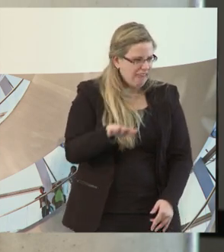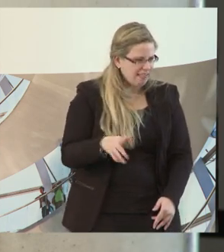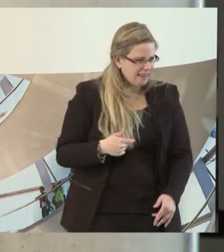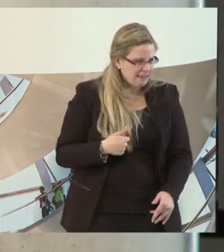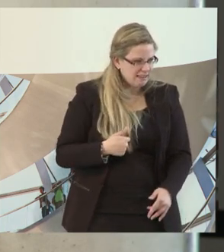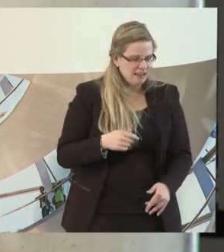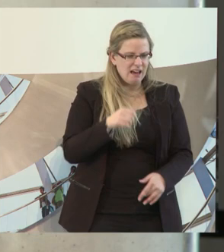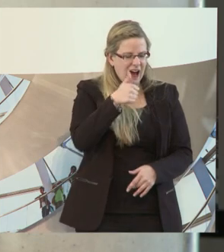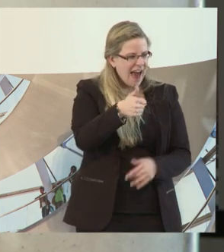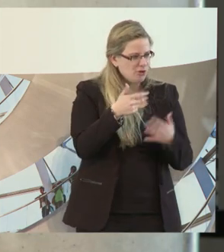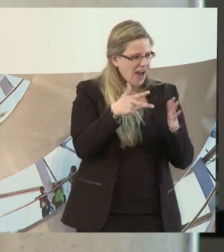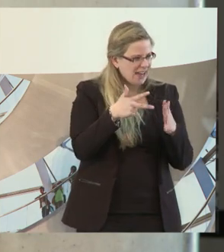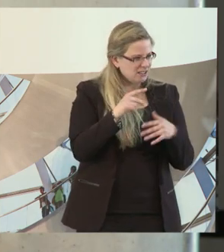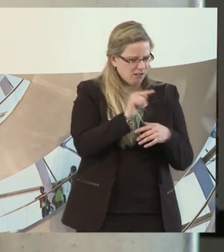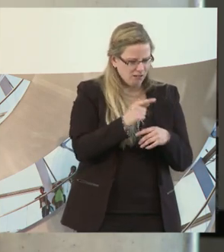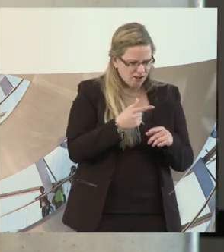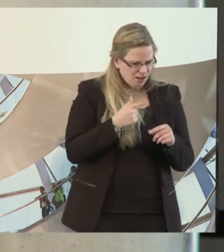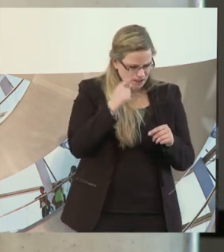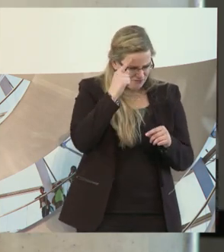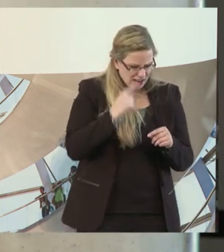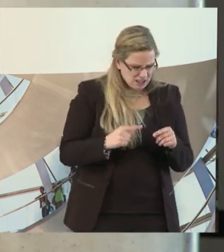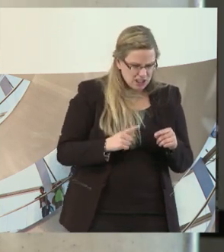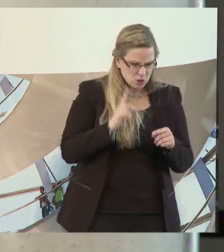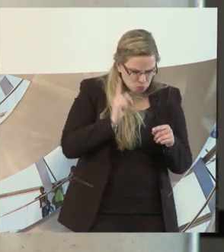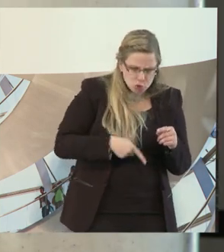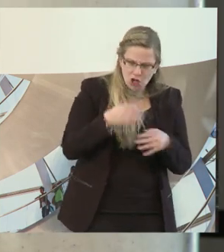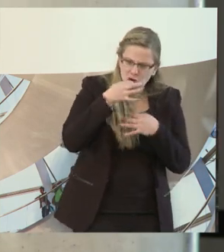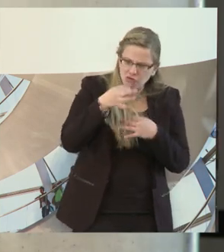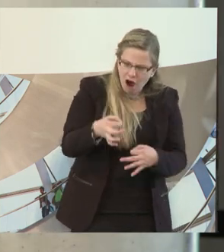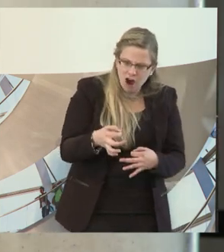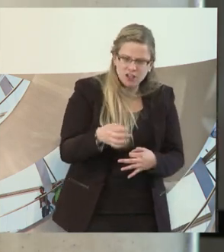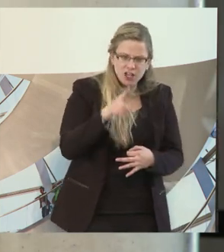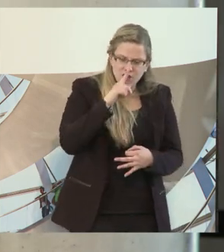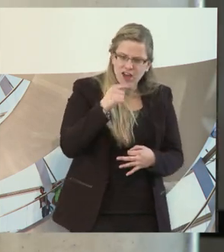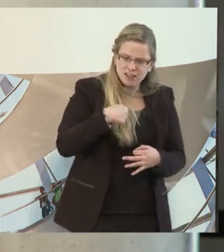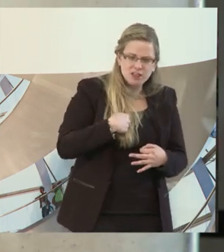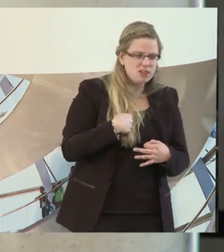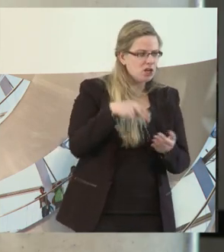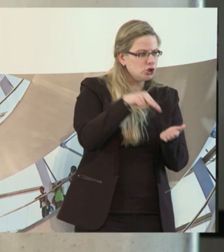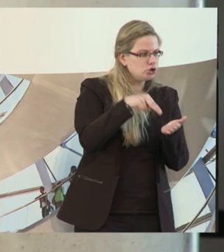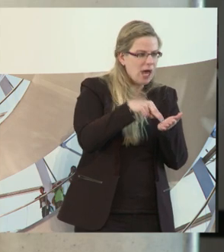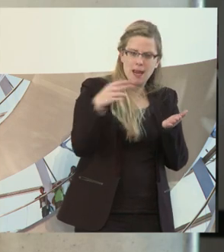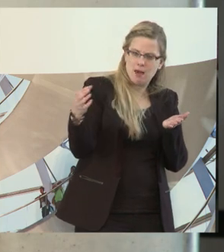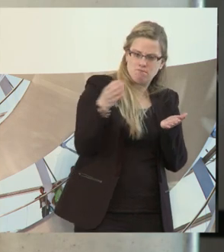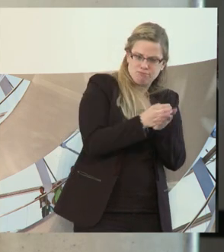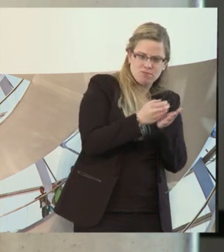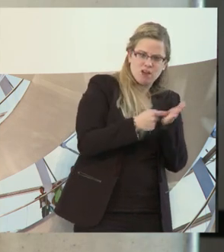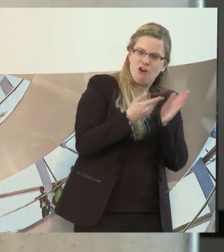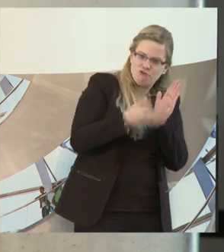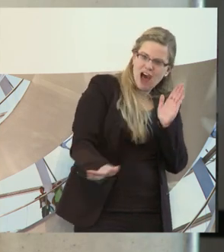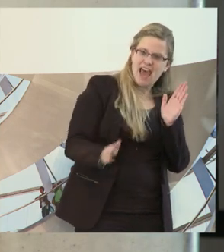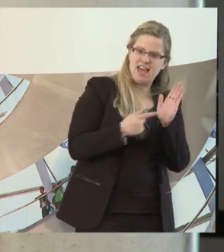Ausprägung, dass der Arbeitgeber ja auch mal die Agentur für Arbeit abzufragen hat, wenn er Stellen besetzt, ob nicht Schwerbehinderte oder